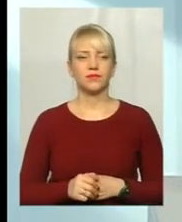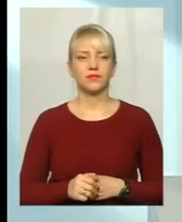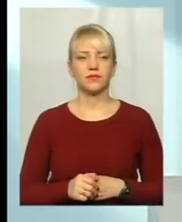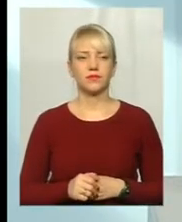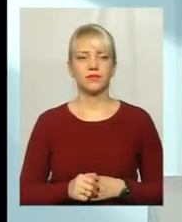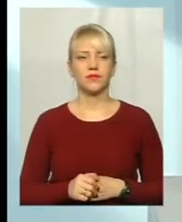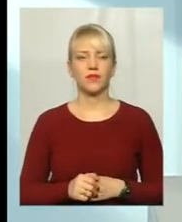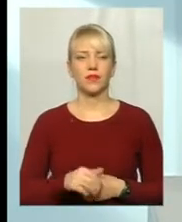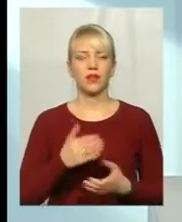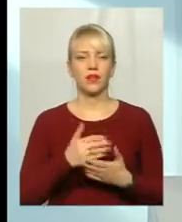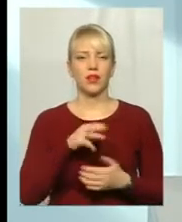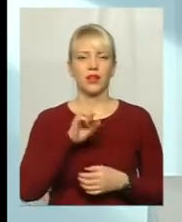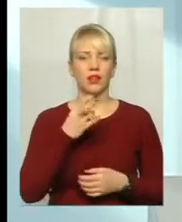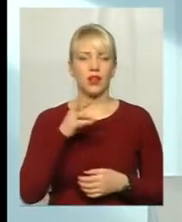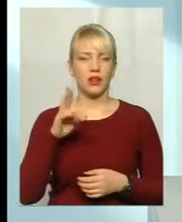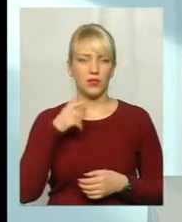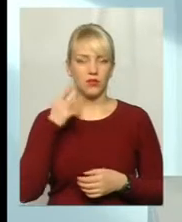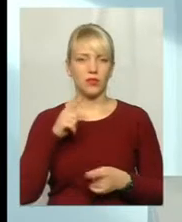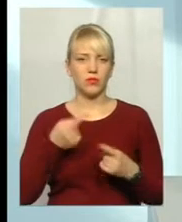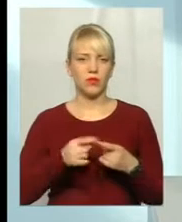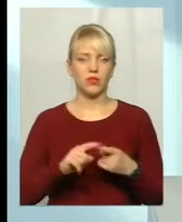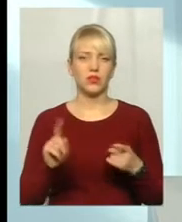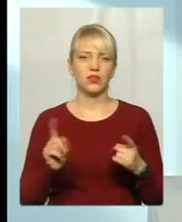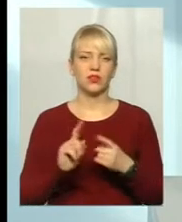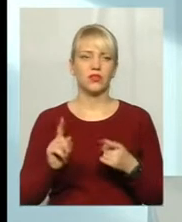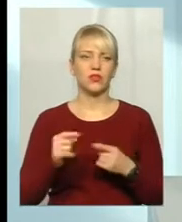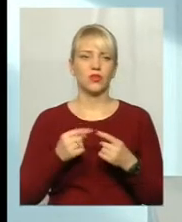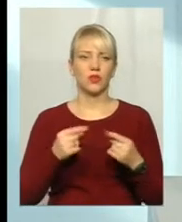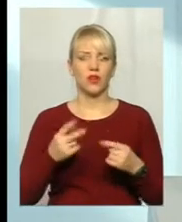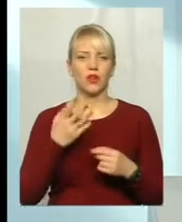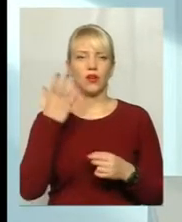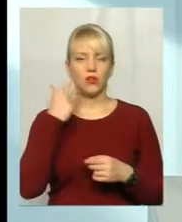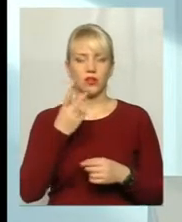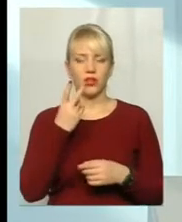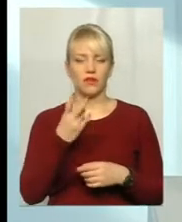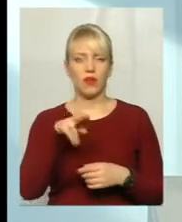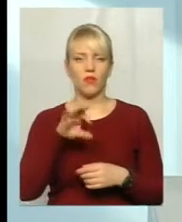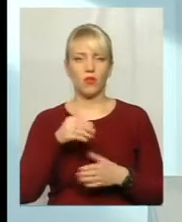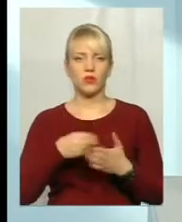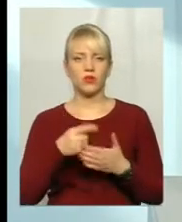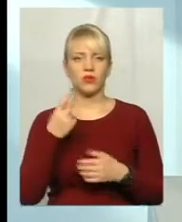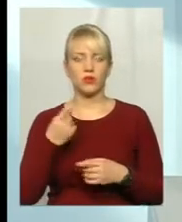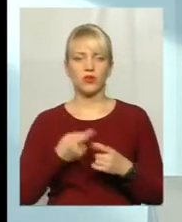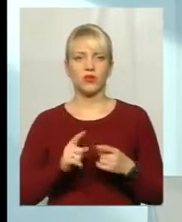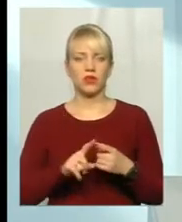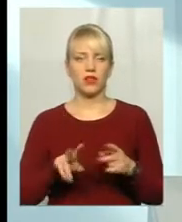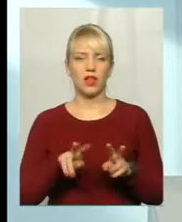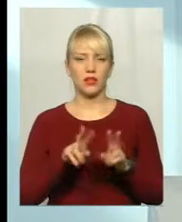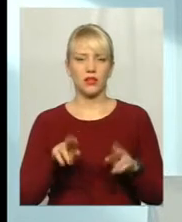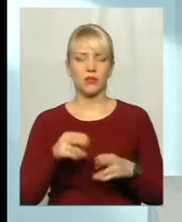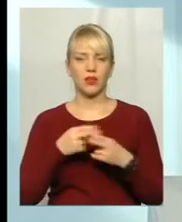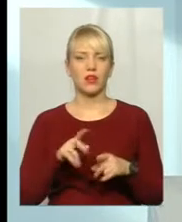пані Тетяна говорила про товари, коли два по ціні одного, наприклад. Це теж маніпулятивна техніка,